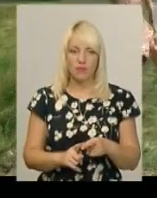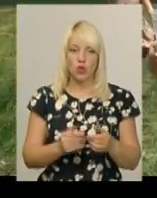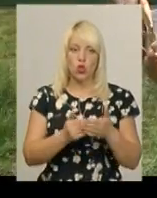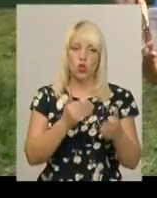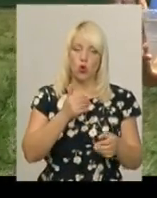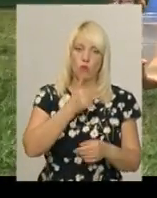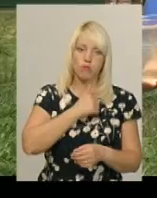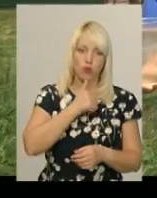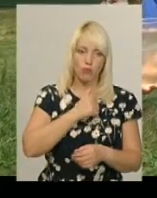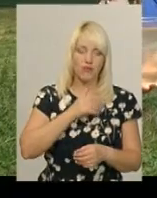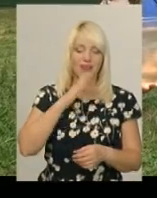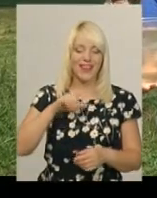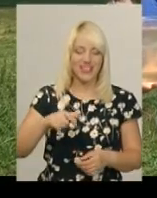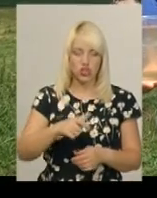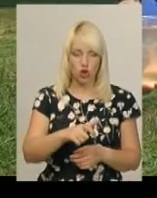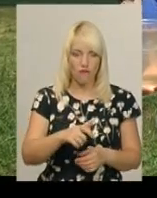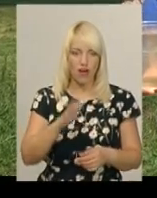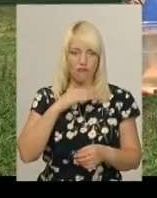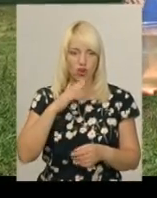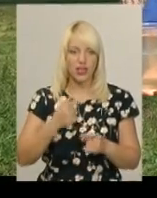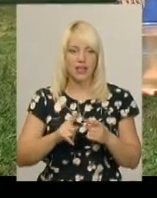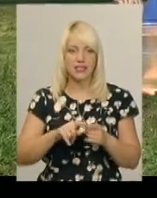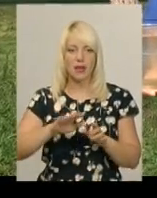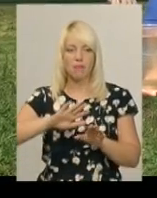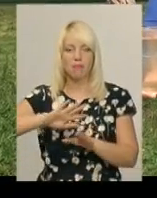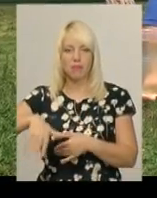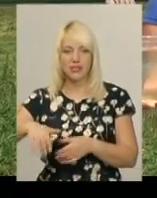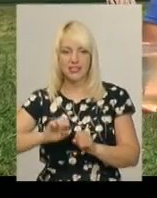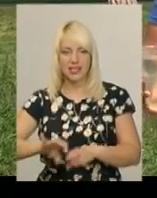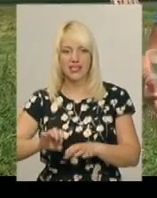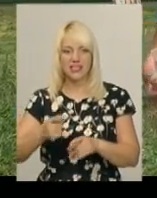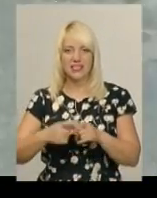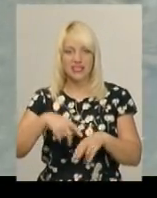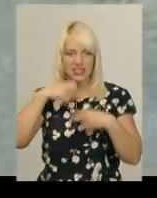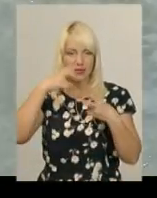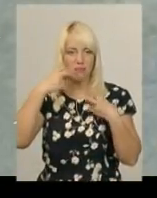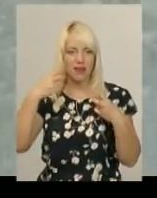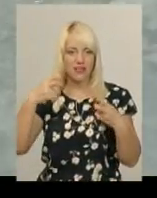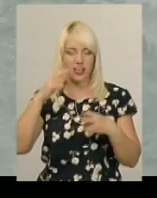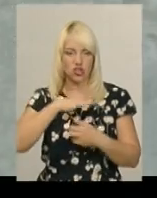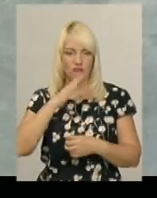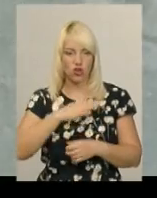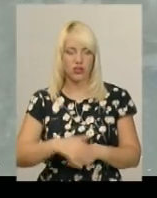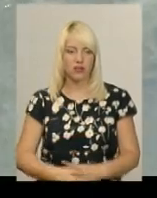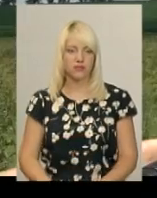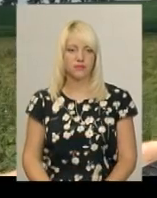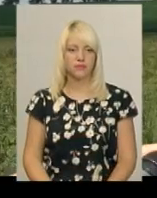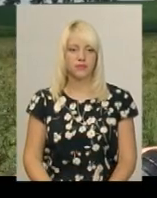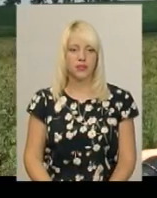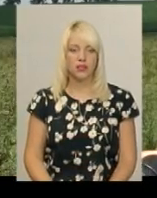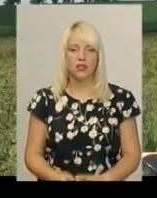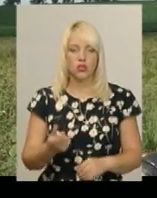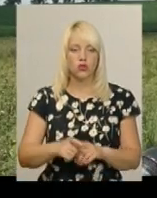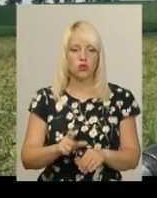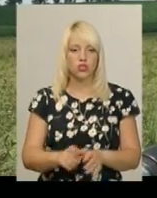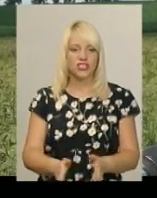вода, а це вже після труби оці, які йдуть викиди, ці смердячі водні. І о, дивіться, які кусківі літають. Дуже йдуть